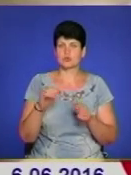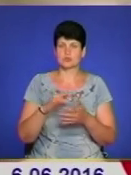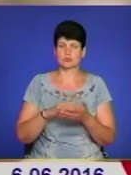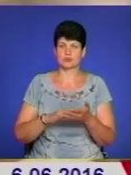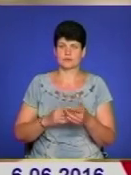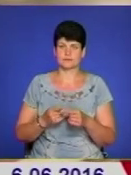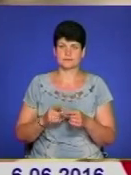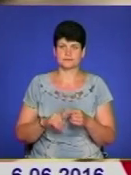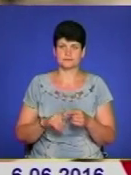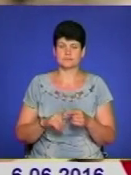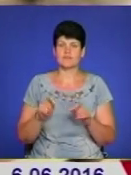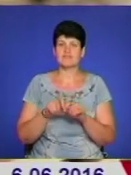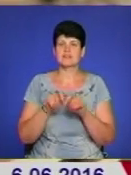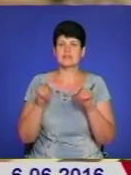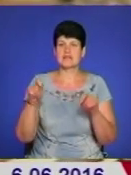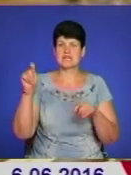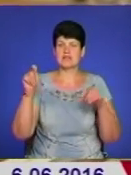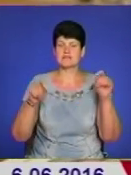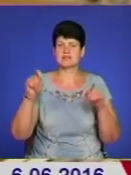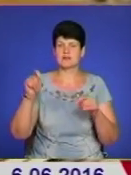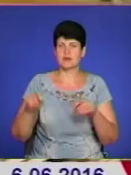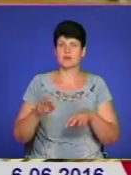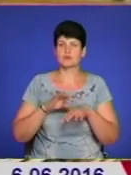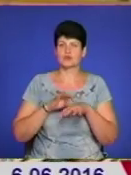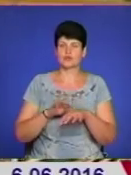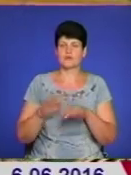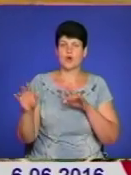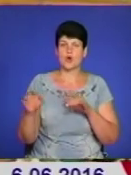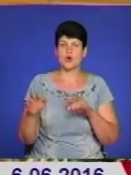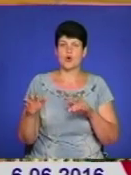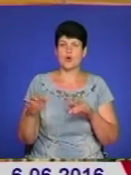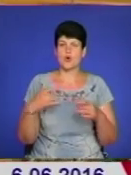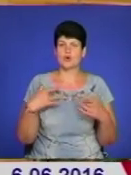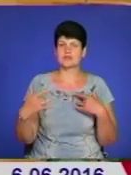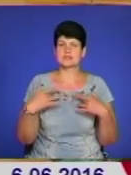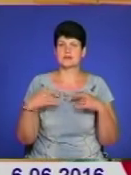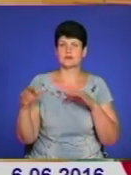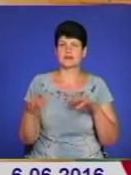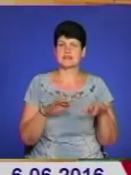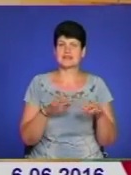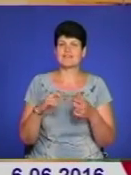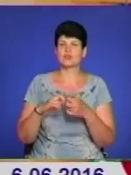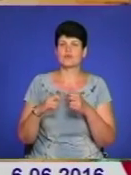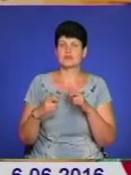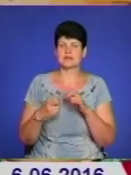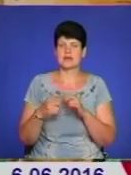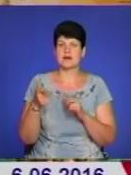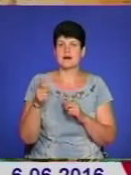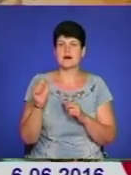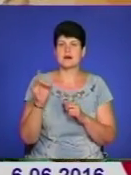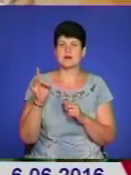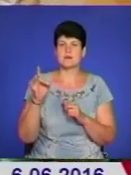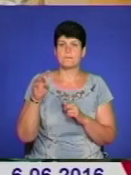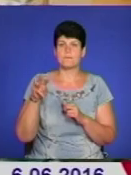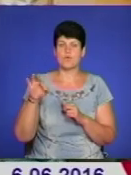Відкриття фестивалю супроводжували з концертом академічного камерного оркестру з Івано-Франківська «Гармонія Нобіль».